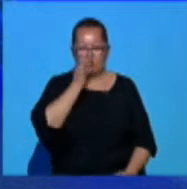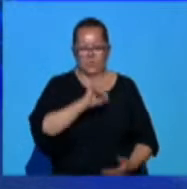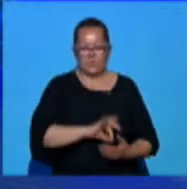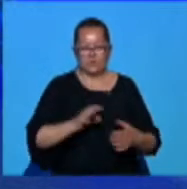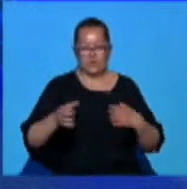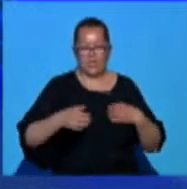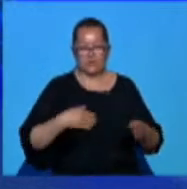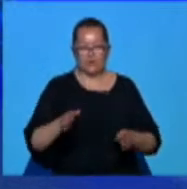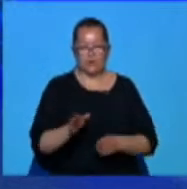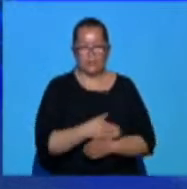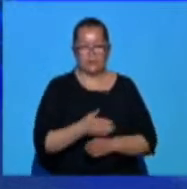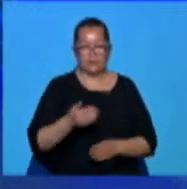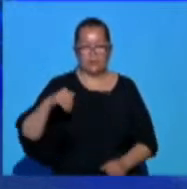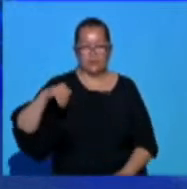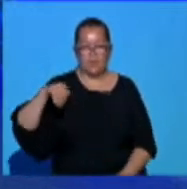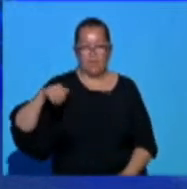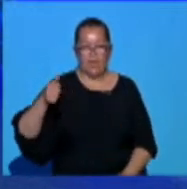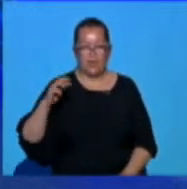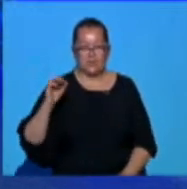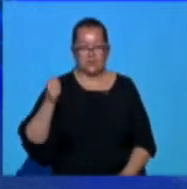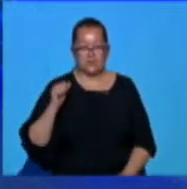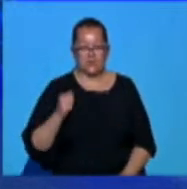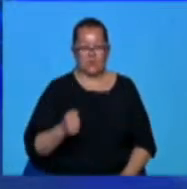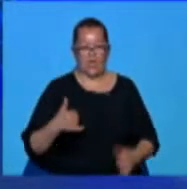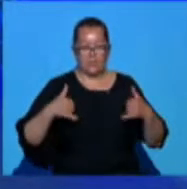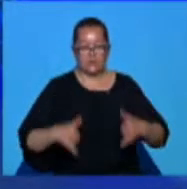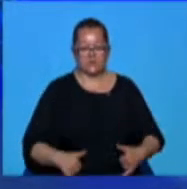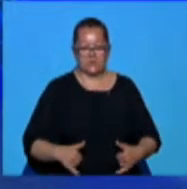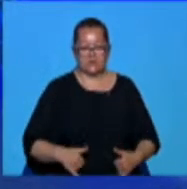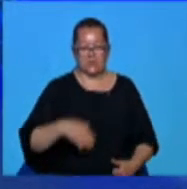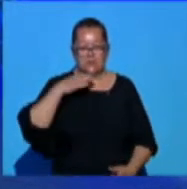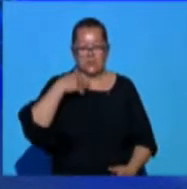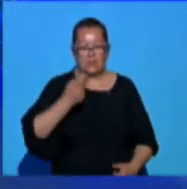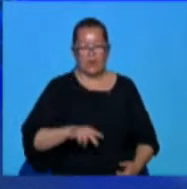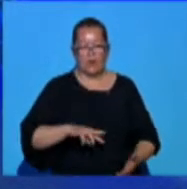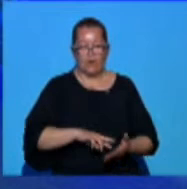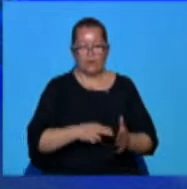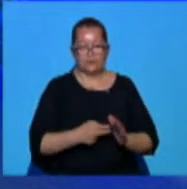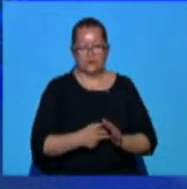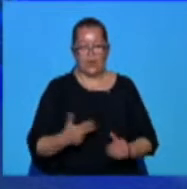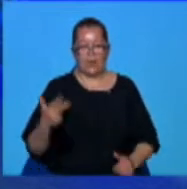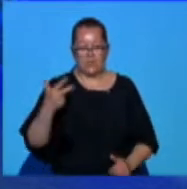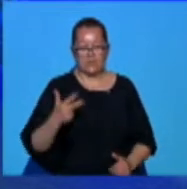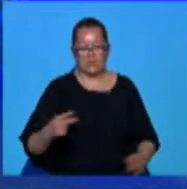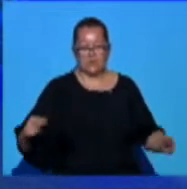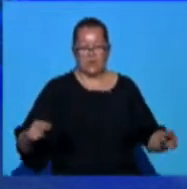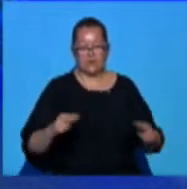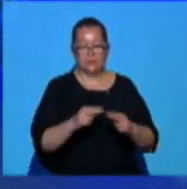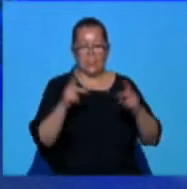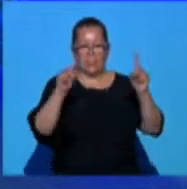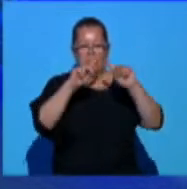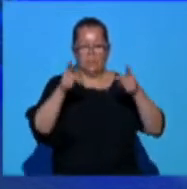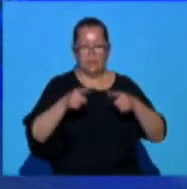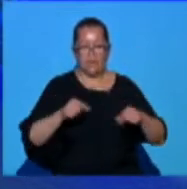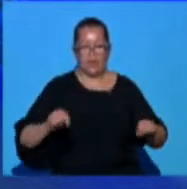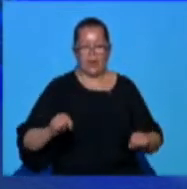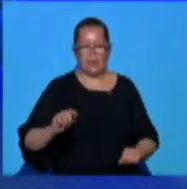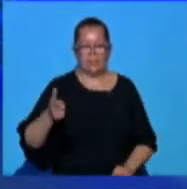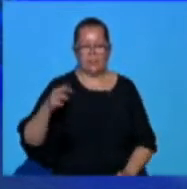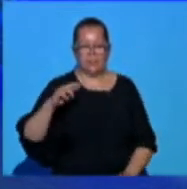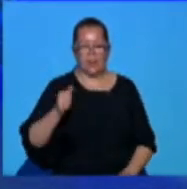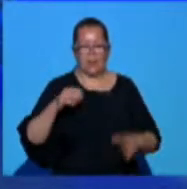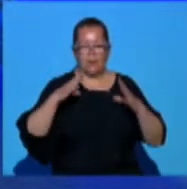venit din partea Teatrului Național Marin Sorescu, care s-a ocupat zilele acestea de organizarea celeidea 13-a ediție a Festivalului Internațional Shakespeare.